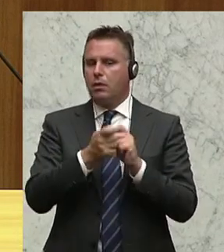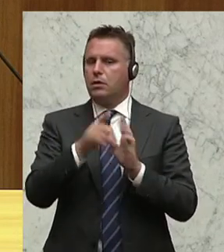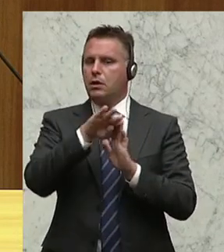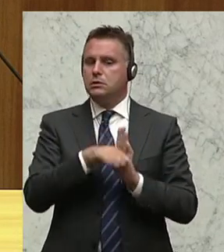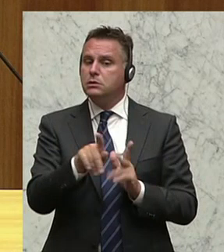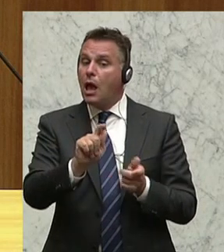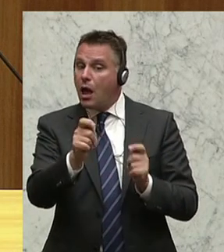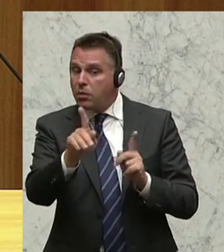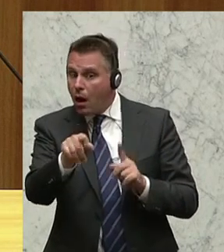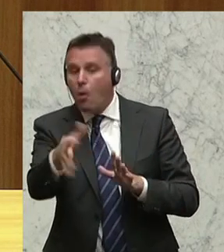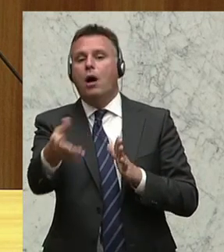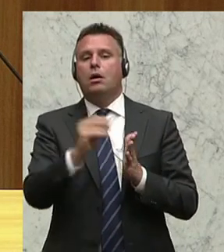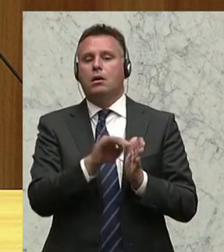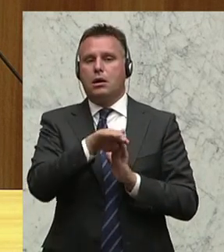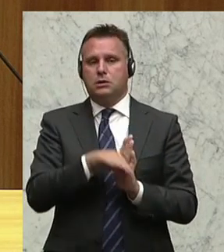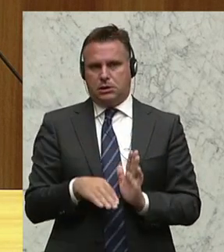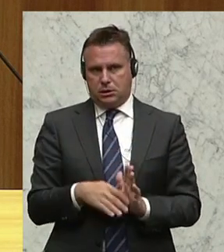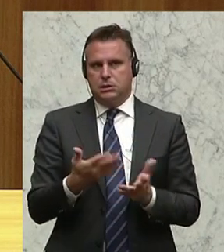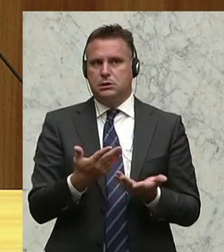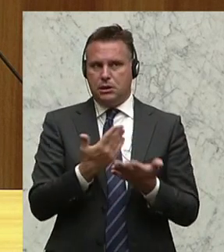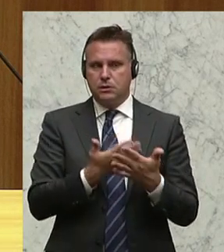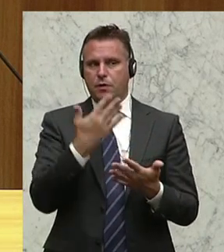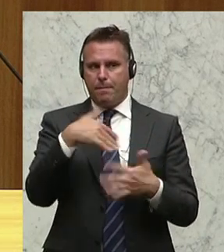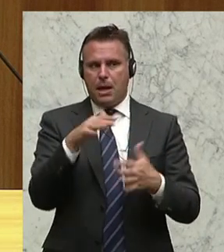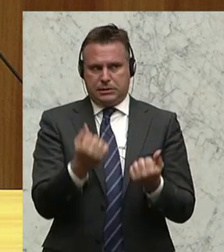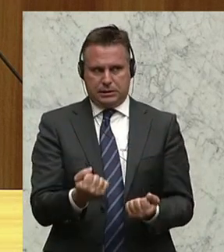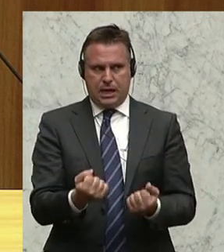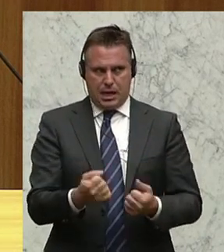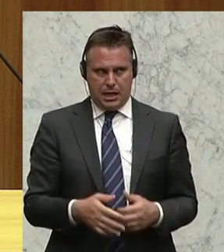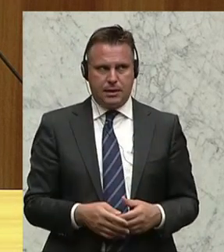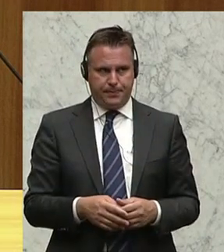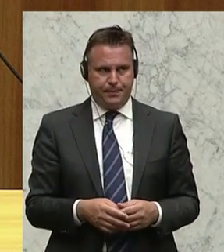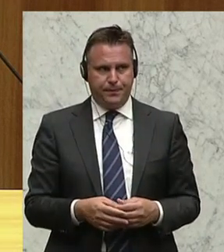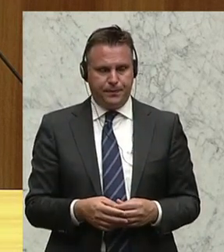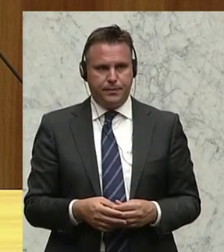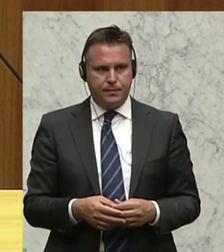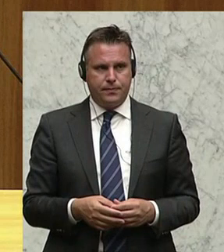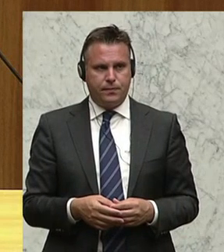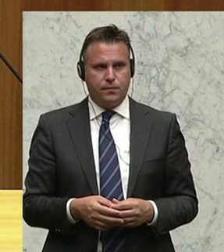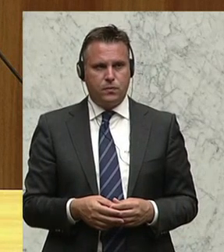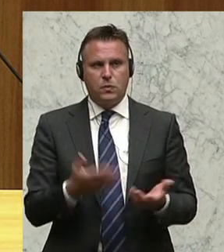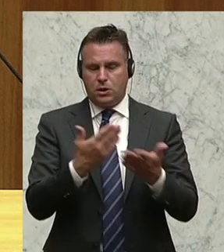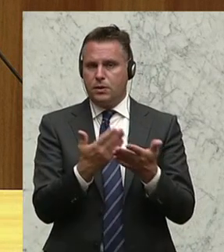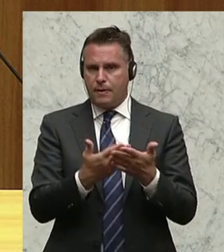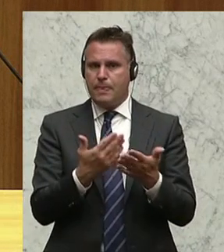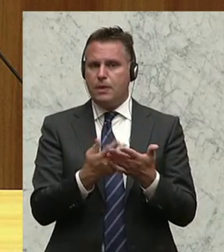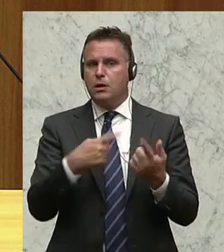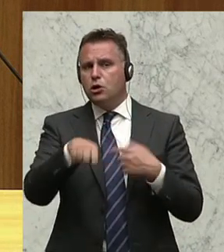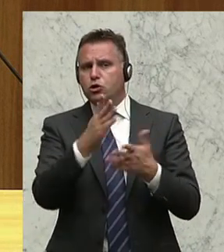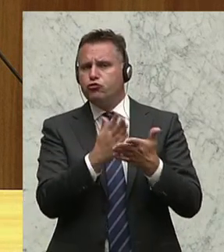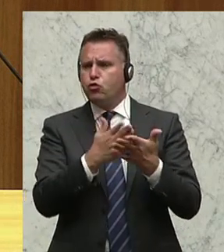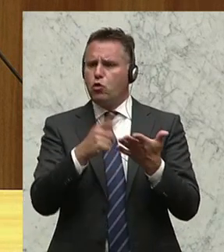schaffen, um auch die Sicherheit zu gewährleisten. Und wenn man heute hernimmt, ich weiß schon, es wird schon